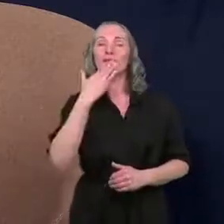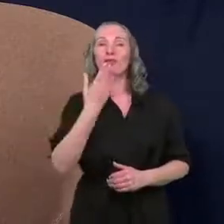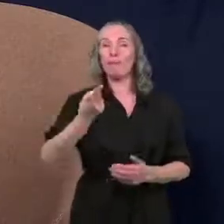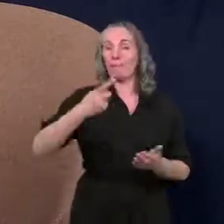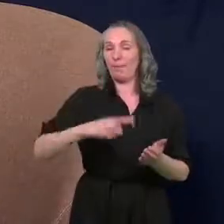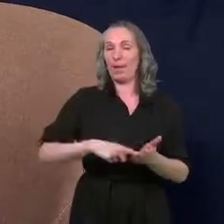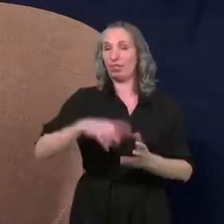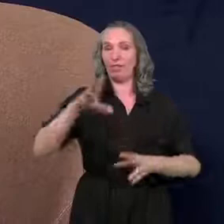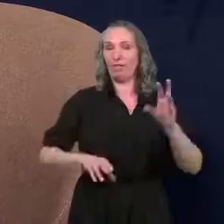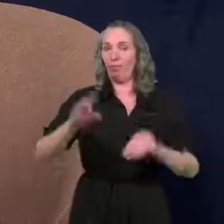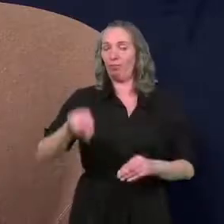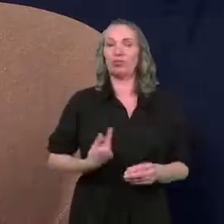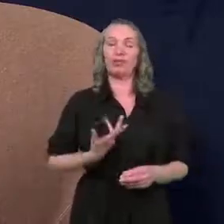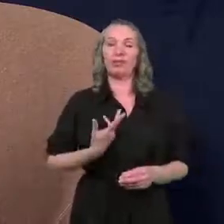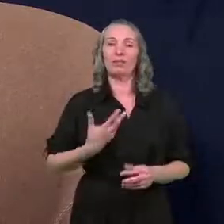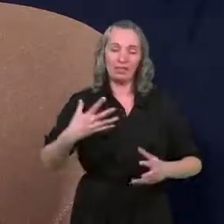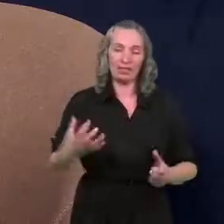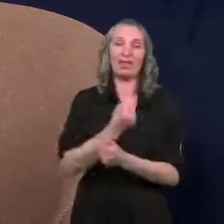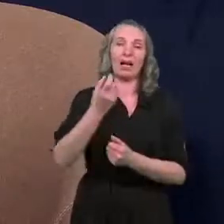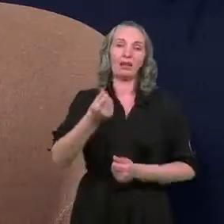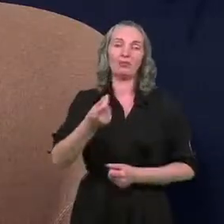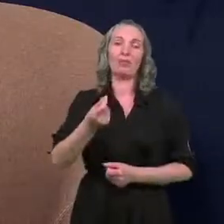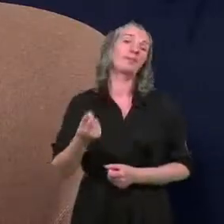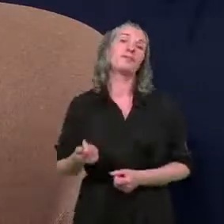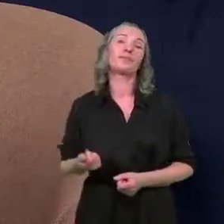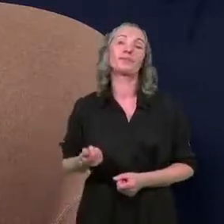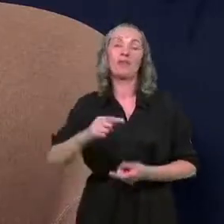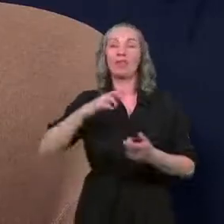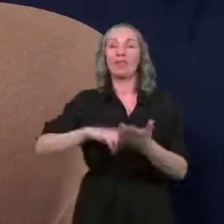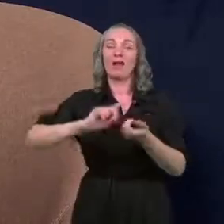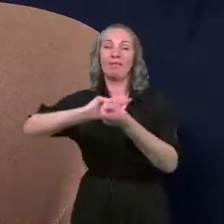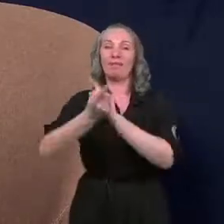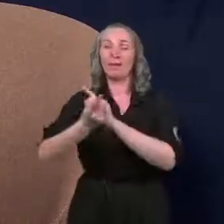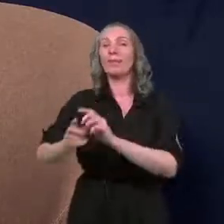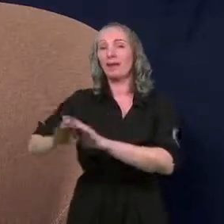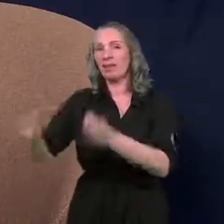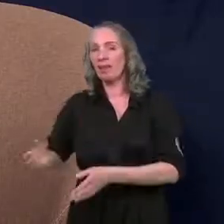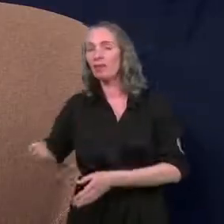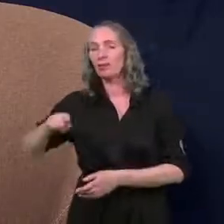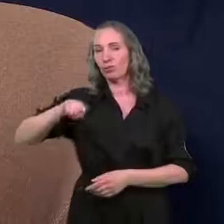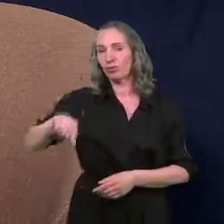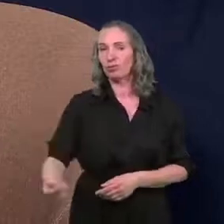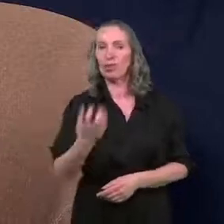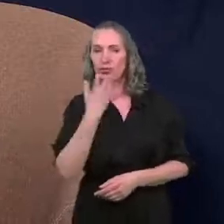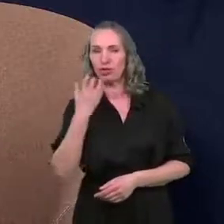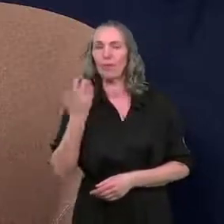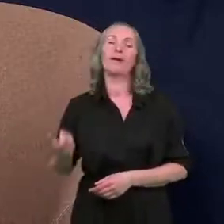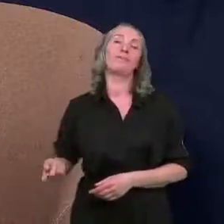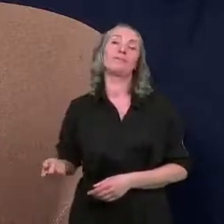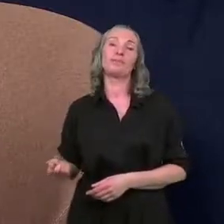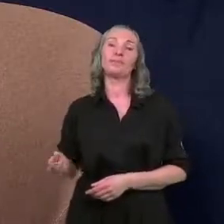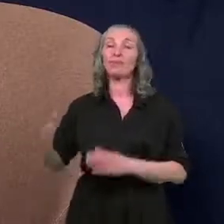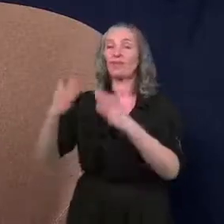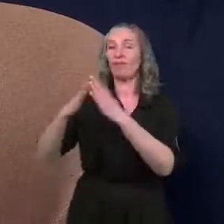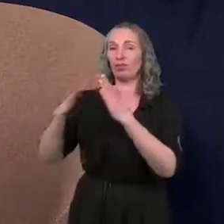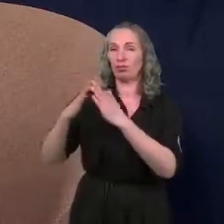raz pierwszy w budżecie znalazły się środki na wymianę źródeł ciepła w